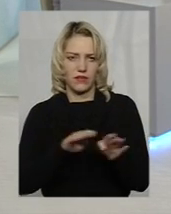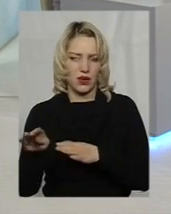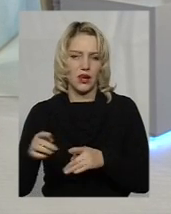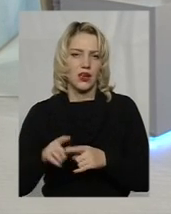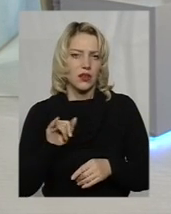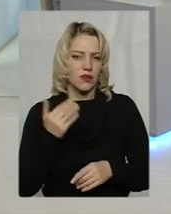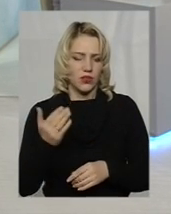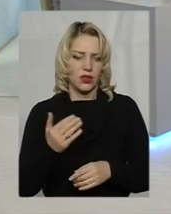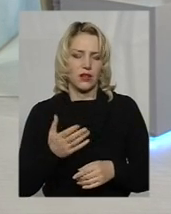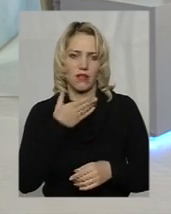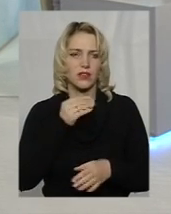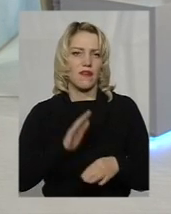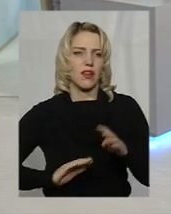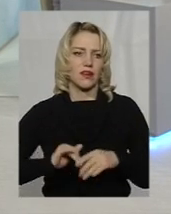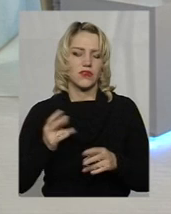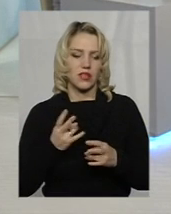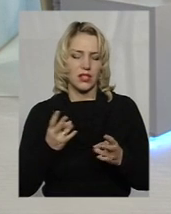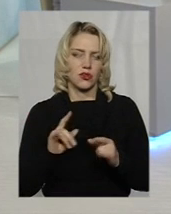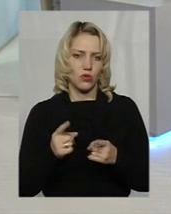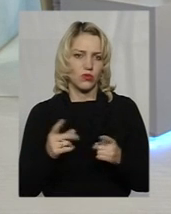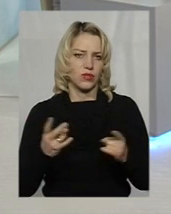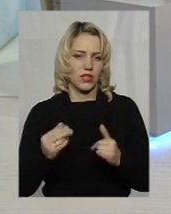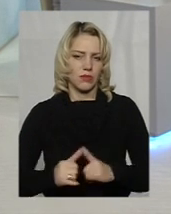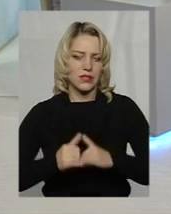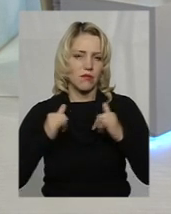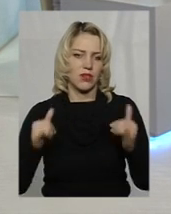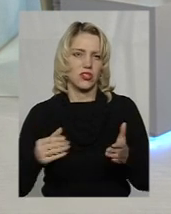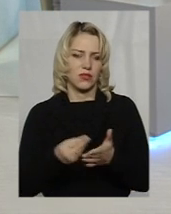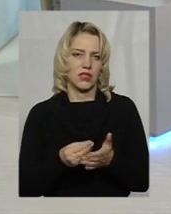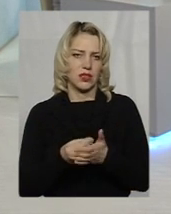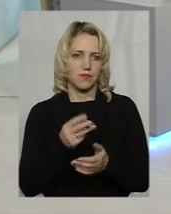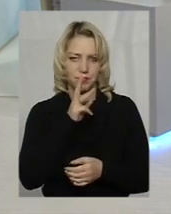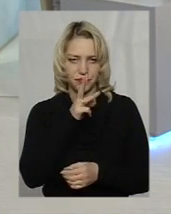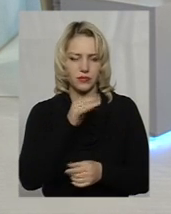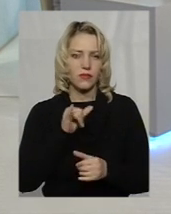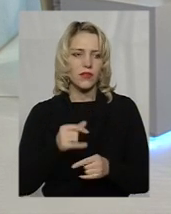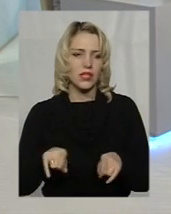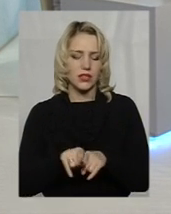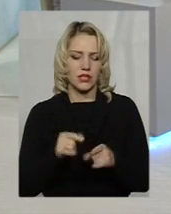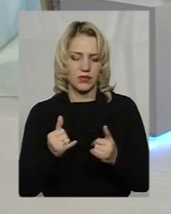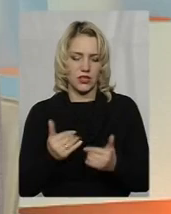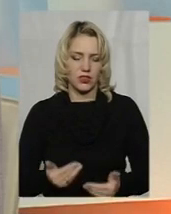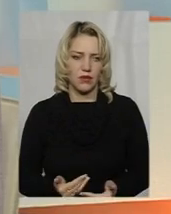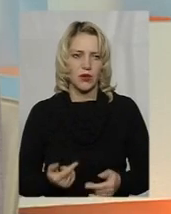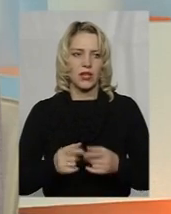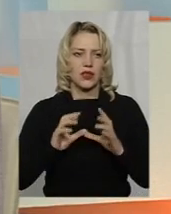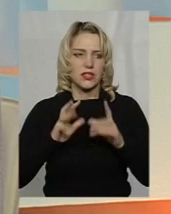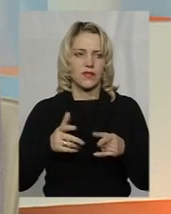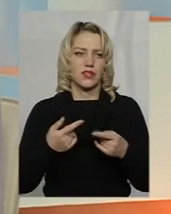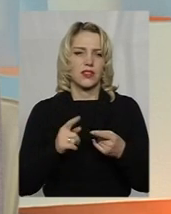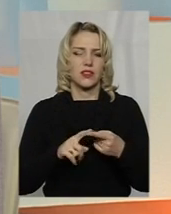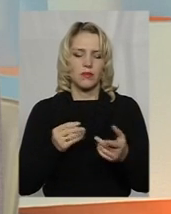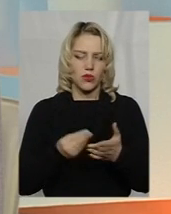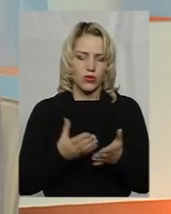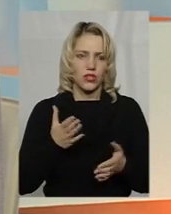Вони реально дуже гарні фахівці. І тариф треба збільшувати. І зараз ми живемо в такому світі, де це подорожання, воно буде йти етапами